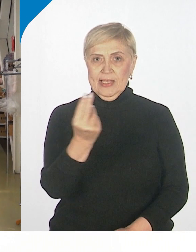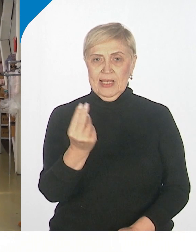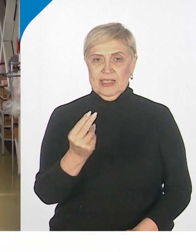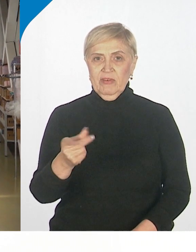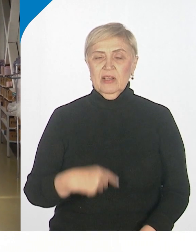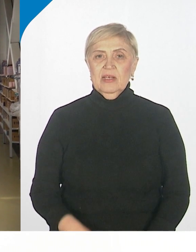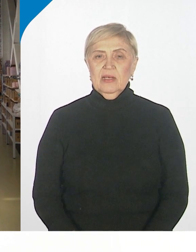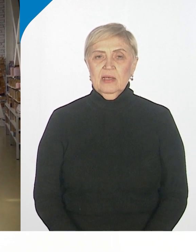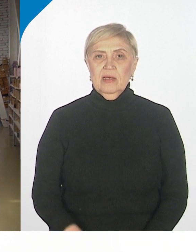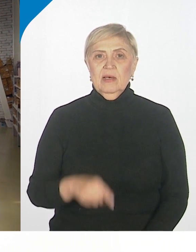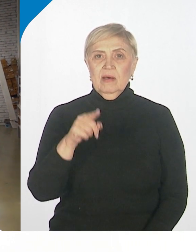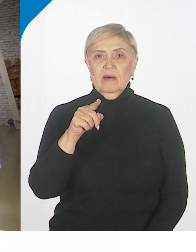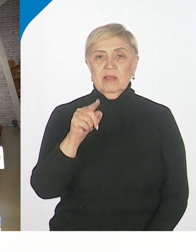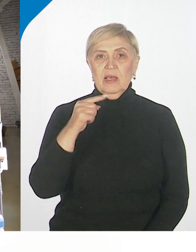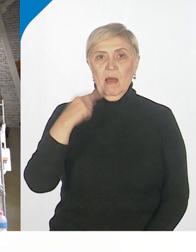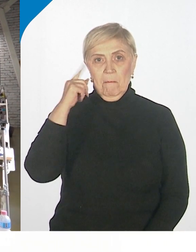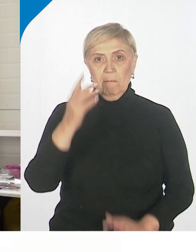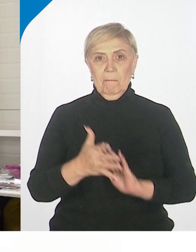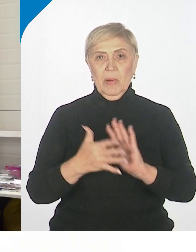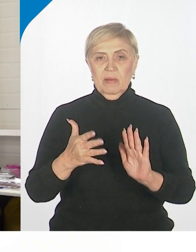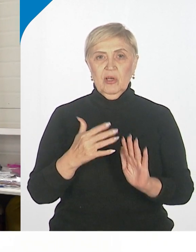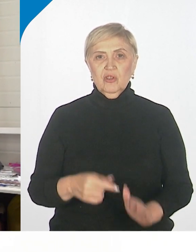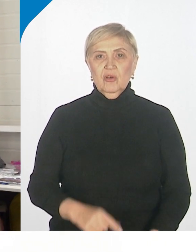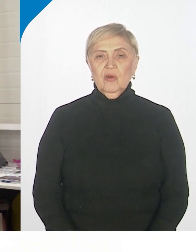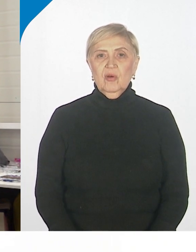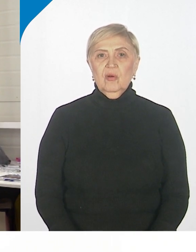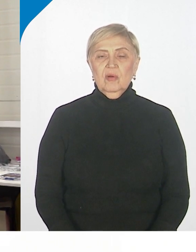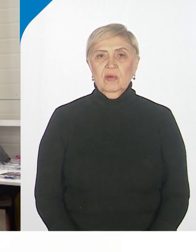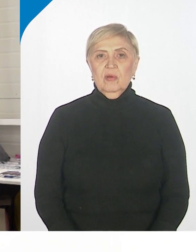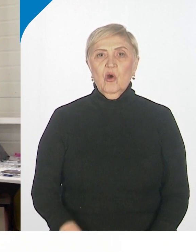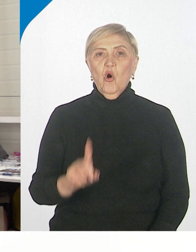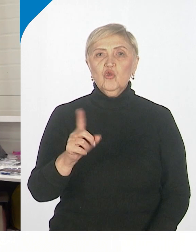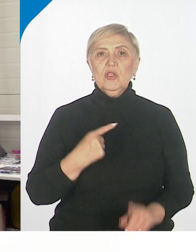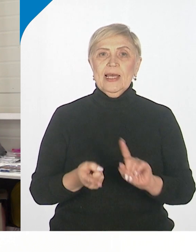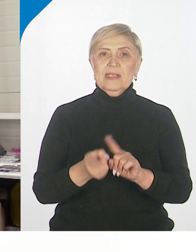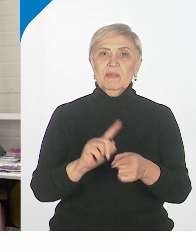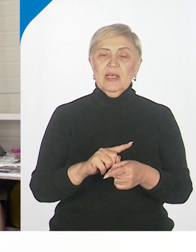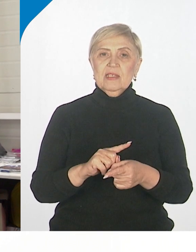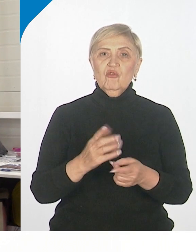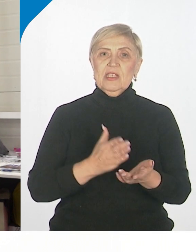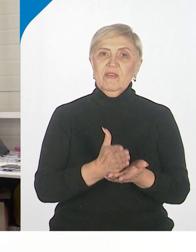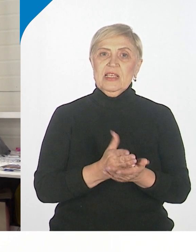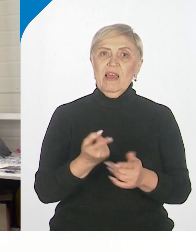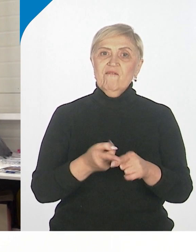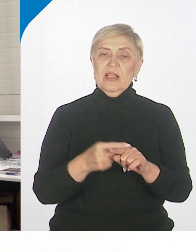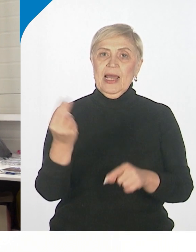ты понимаешь о том что у тебя начинает какое-то настроение идти в этих эскизах